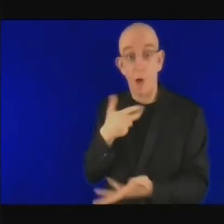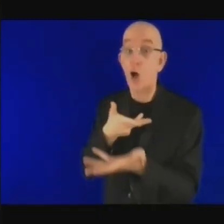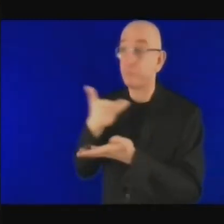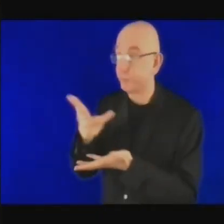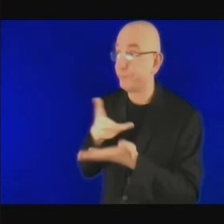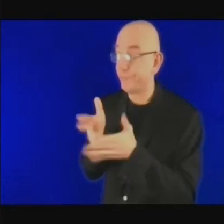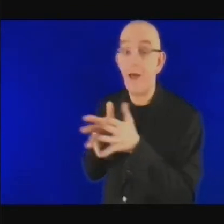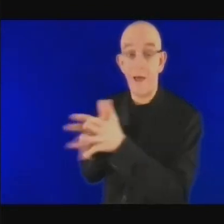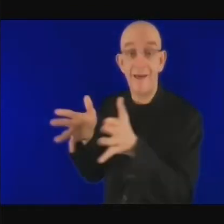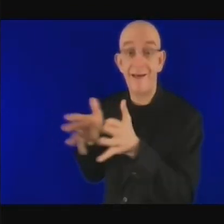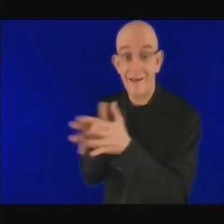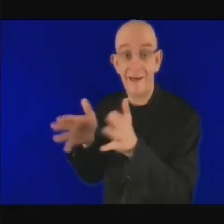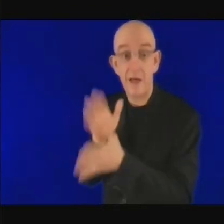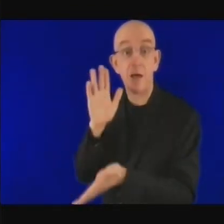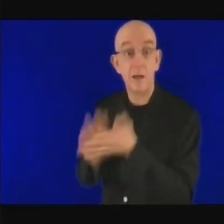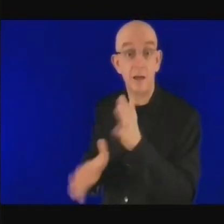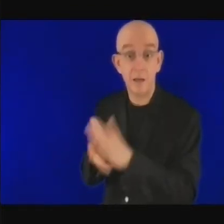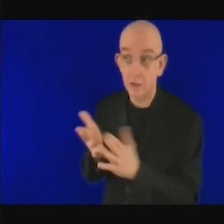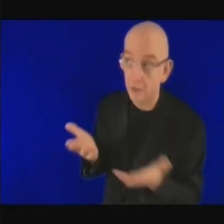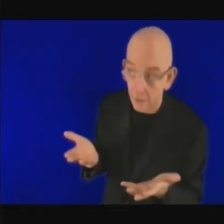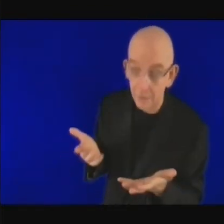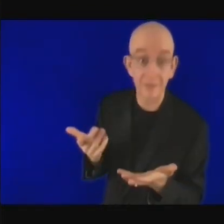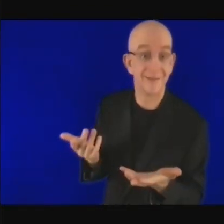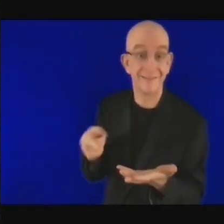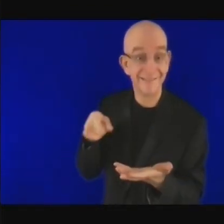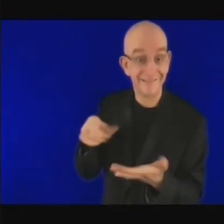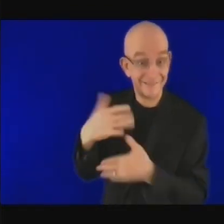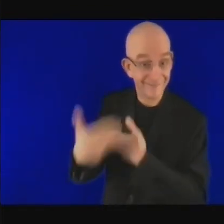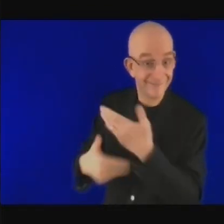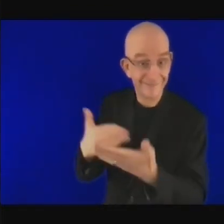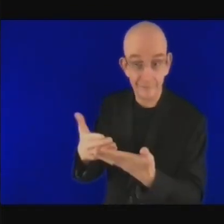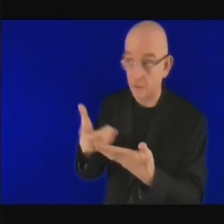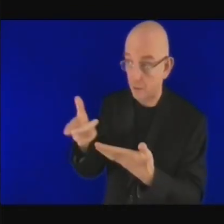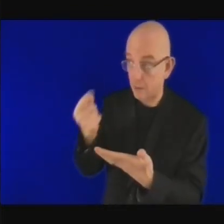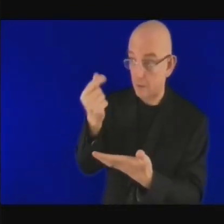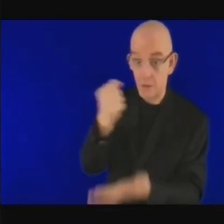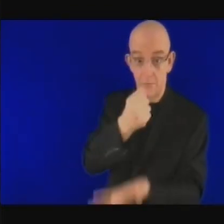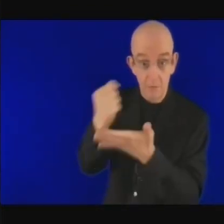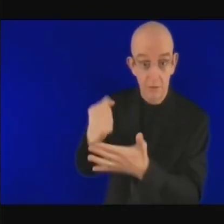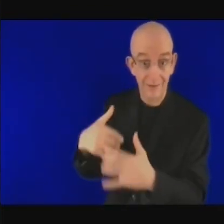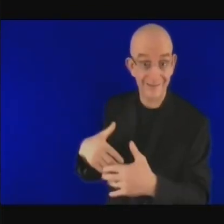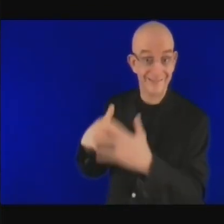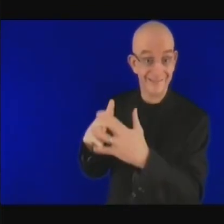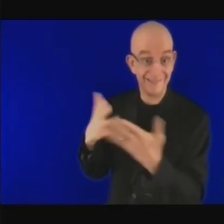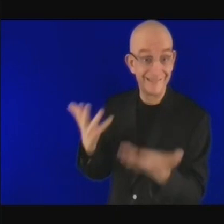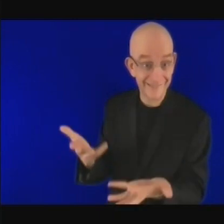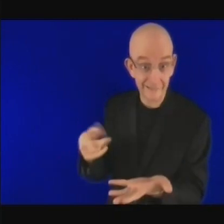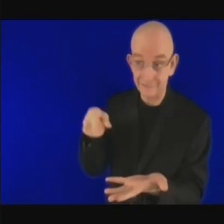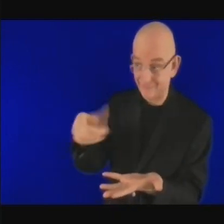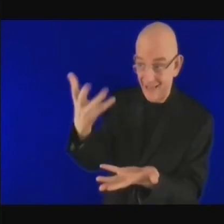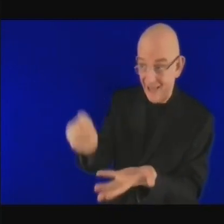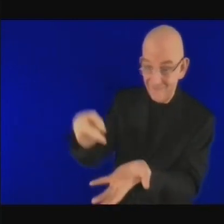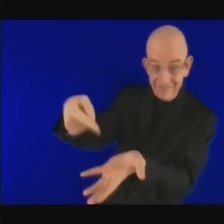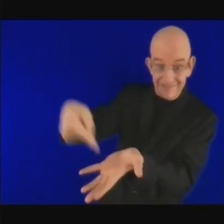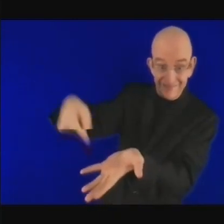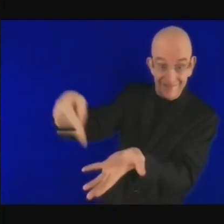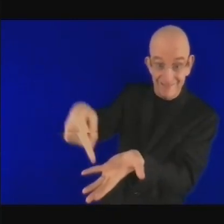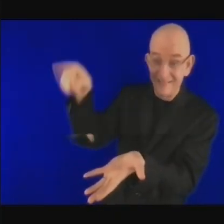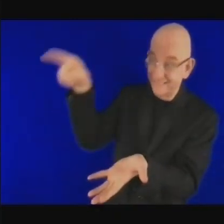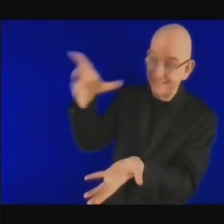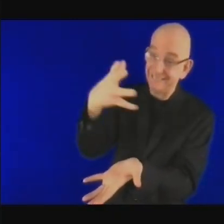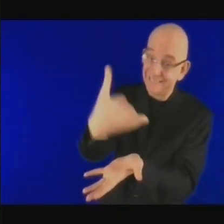un fonds est créé se trouve dans cette institution pour sortir ces fonds ces financements il faut